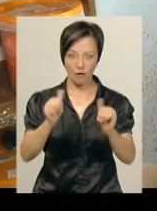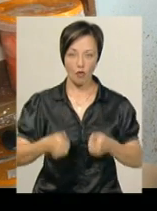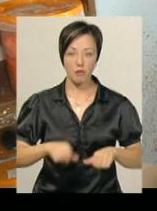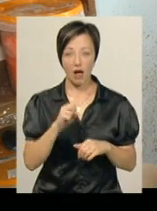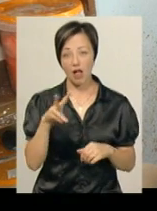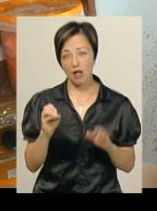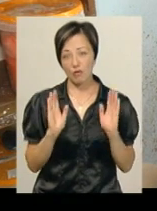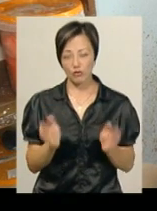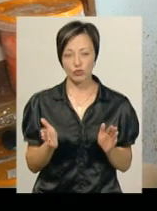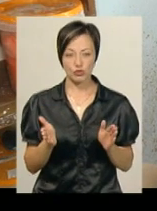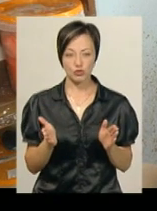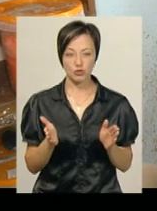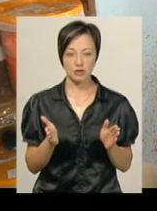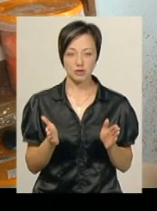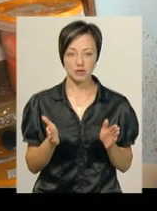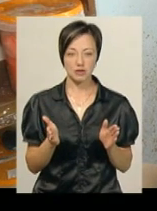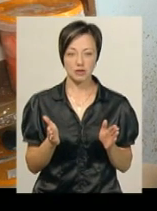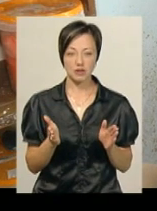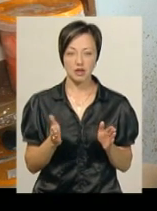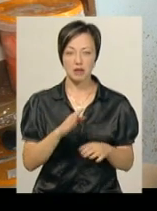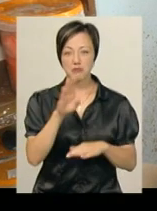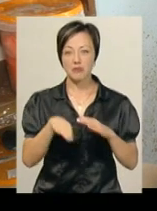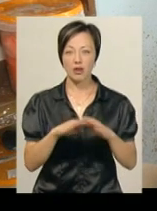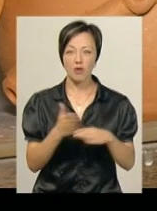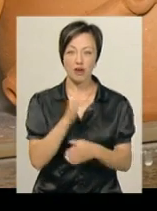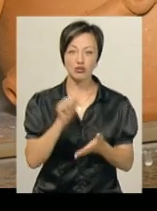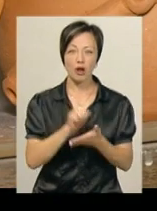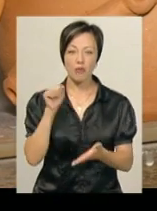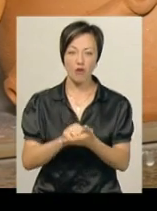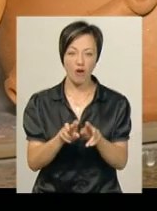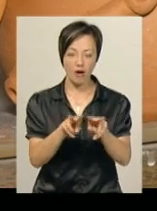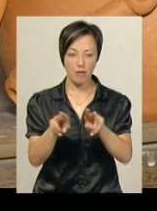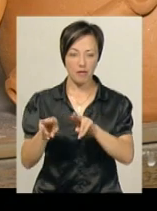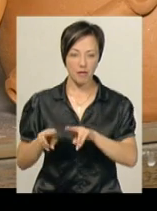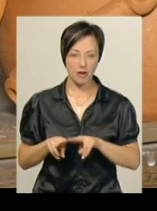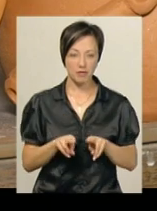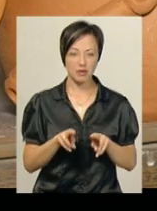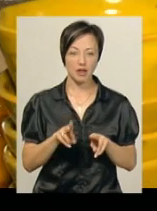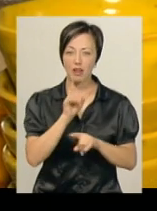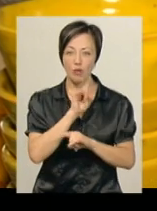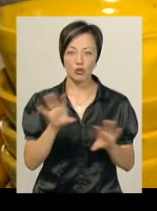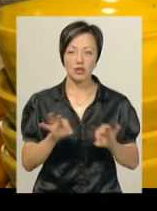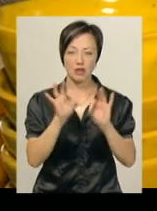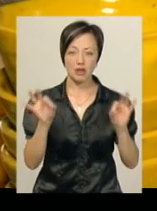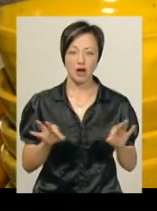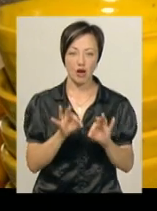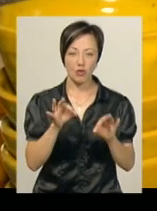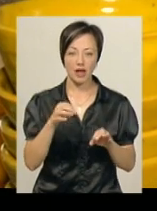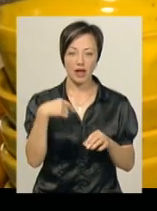Але вони будуть як з-під конвейера, як штамповка, однаковісні всі, не буде ніякої